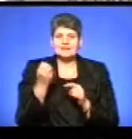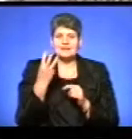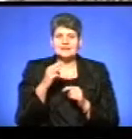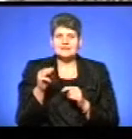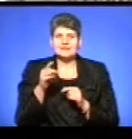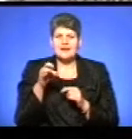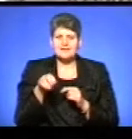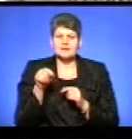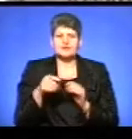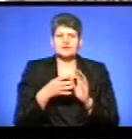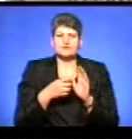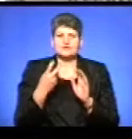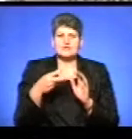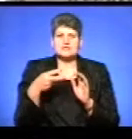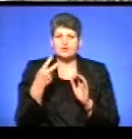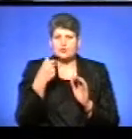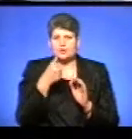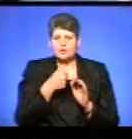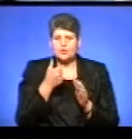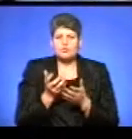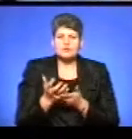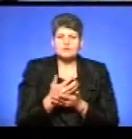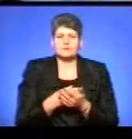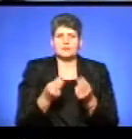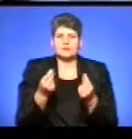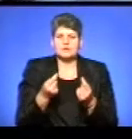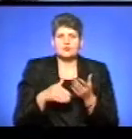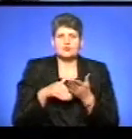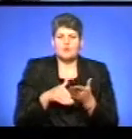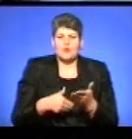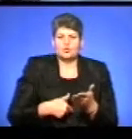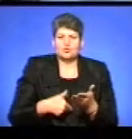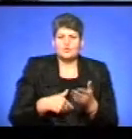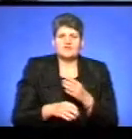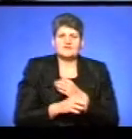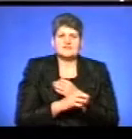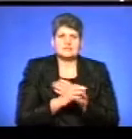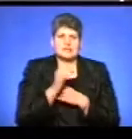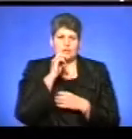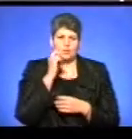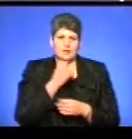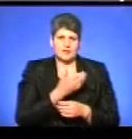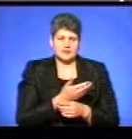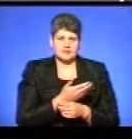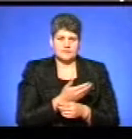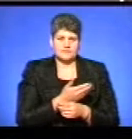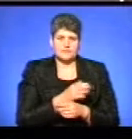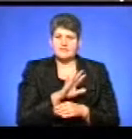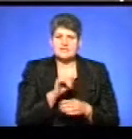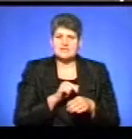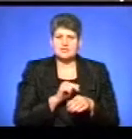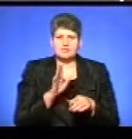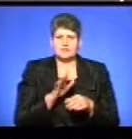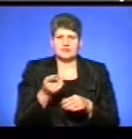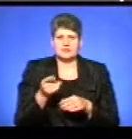1922 року про збір коштів у Львові на допомогу голодуючим у Східній Україні. Оскільки він не зачепив територію